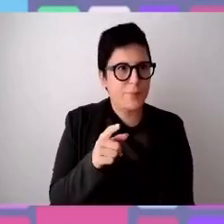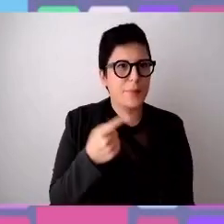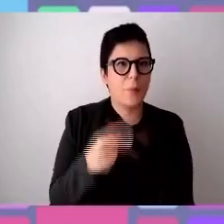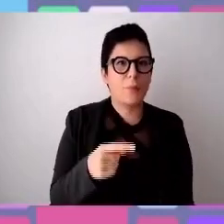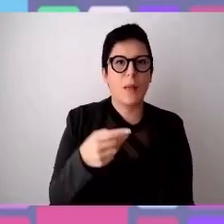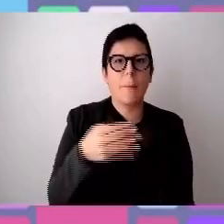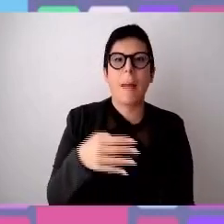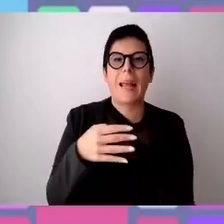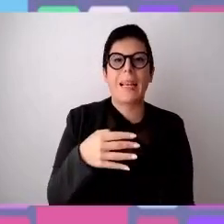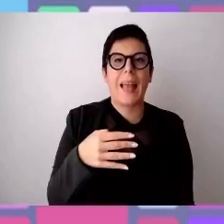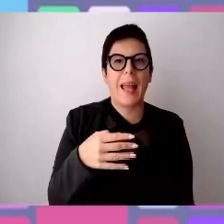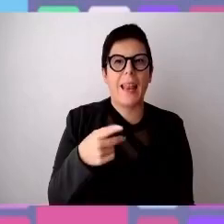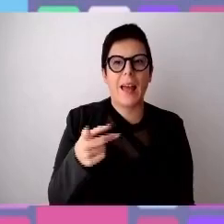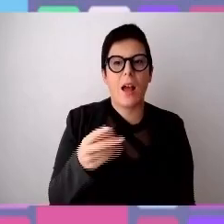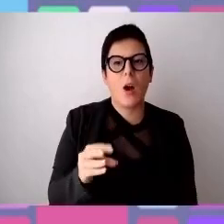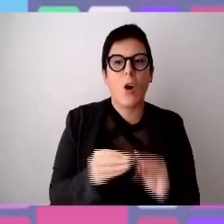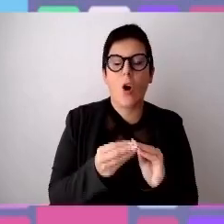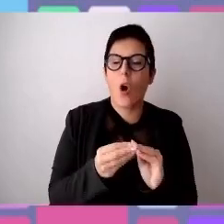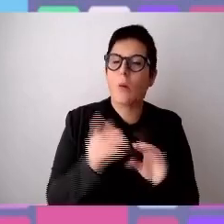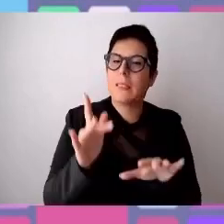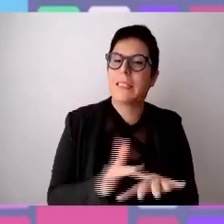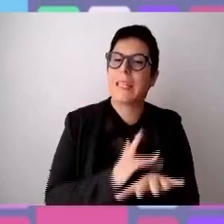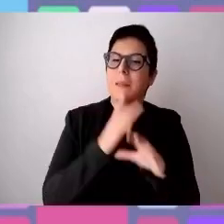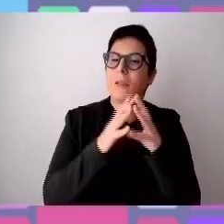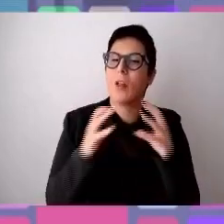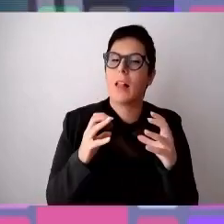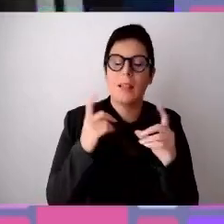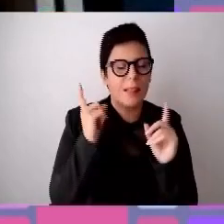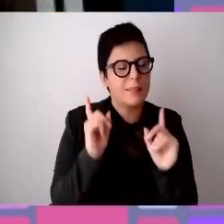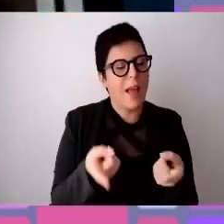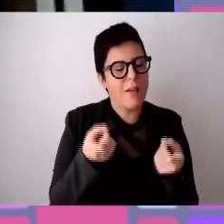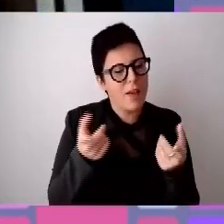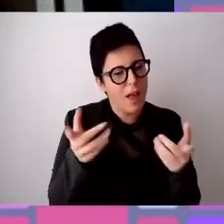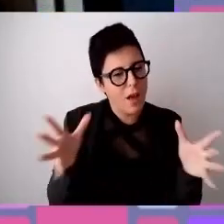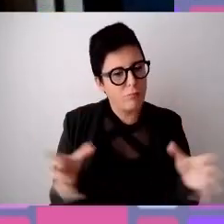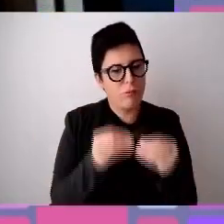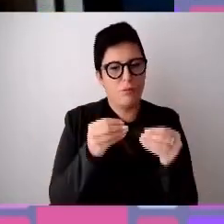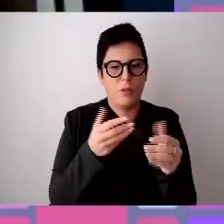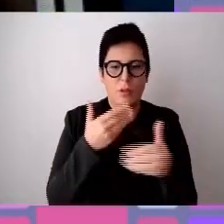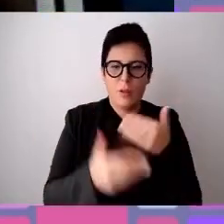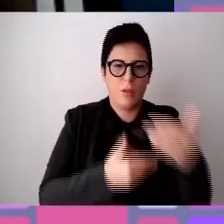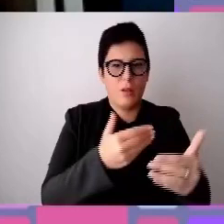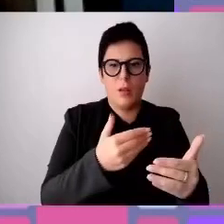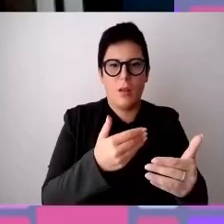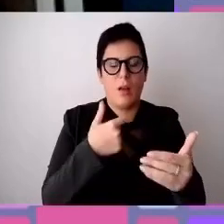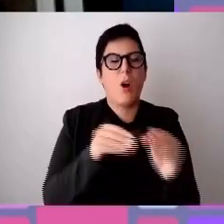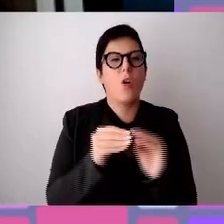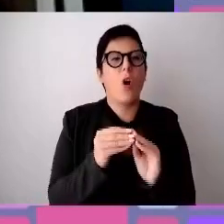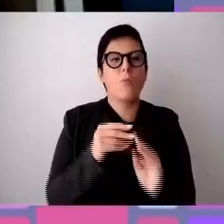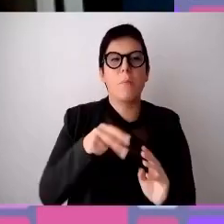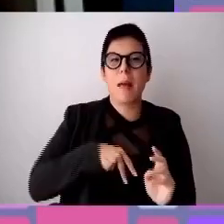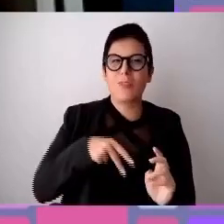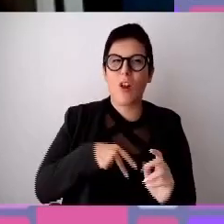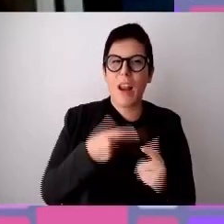per Marilena. Come si fa a far partire la sensibilizzazione in azienda? L'identità sessuale è un molto personale. Cosa si può